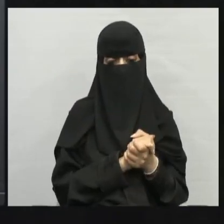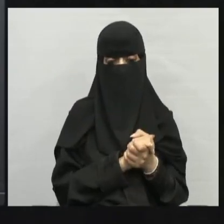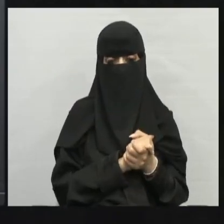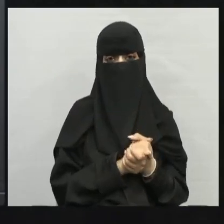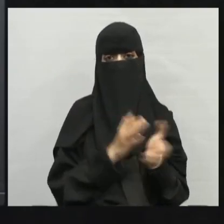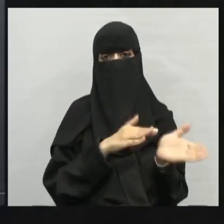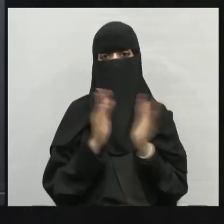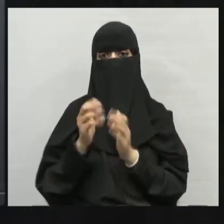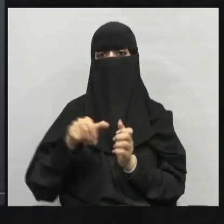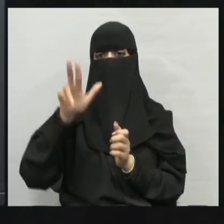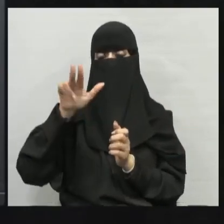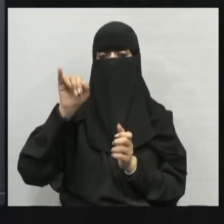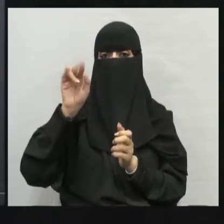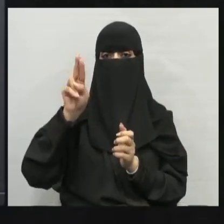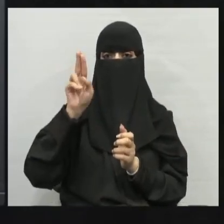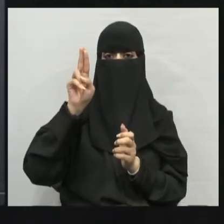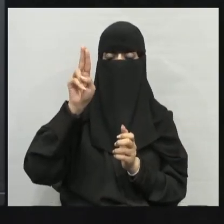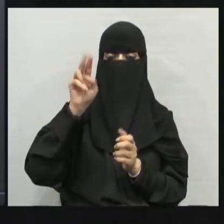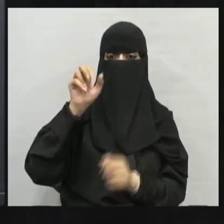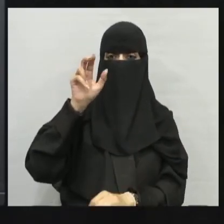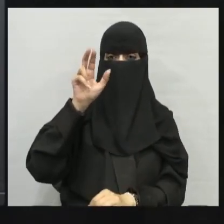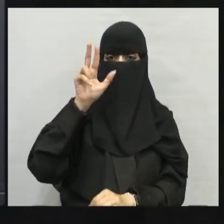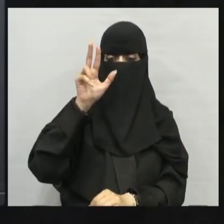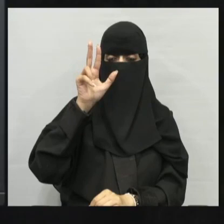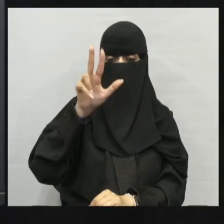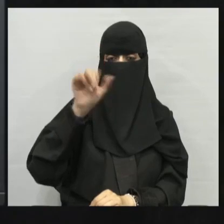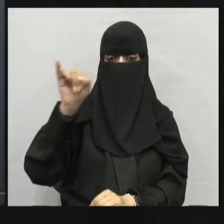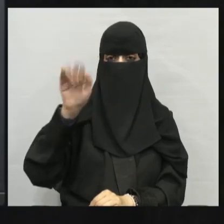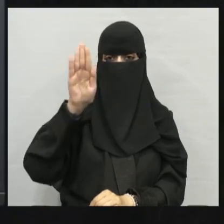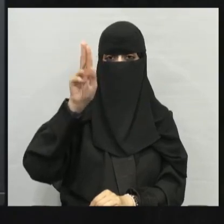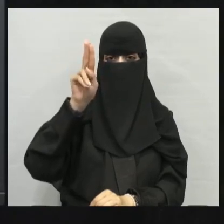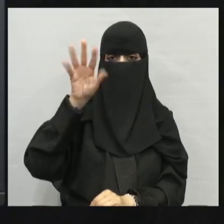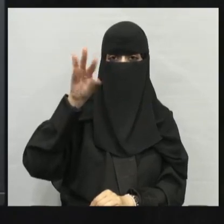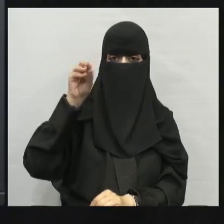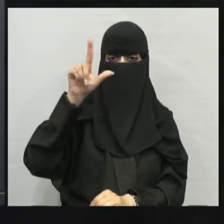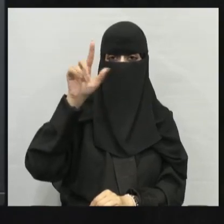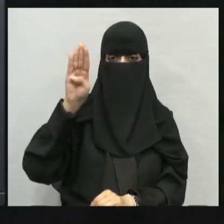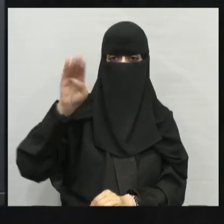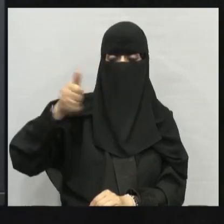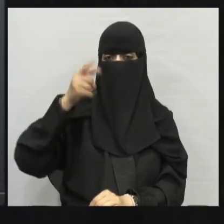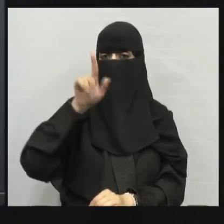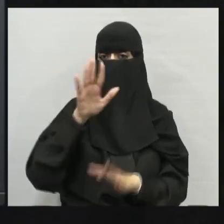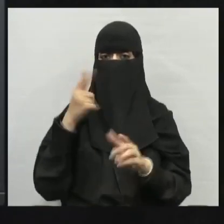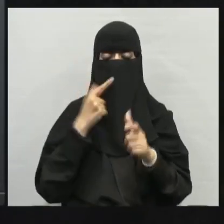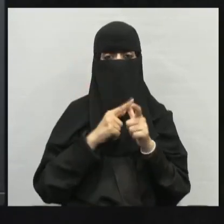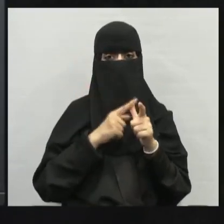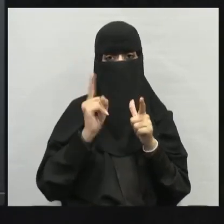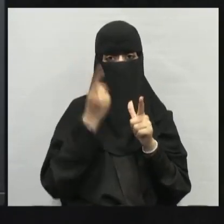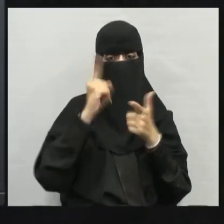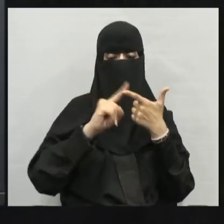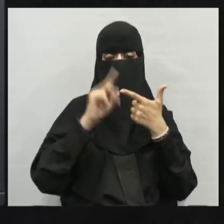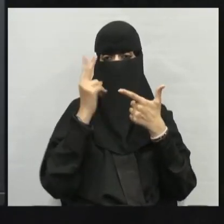ننتقل الآن إلى المستهلكات ما هي المستهلكات؟ هي كائنات تأكل المخلوقات الأخرى لدينا مستهلك أول